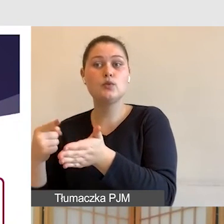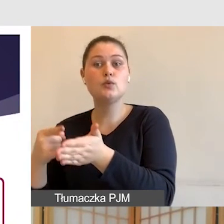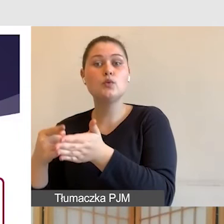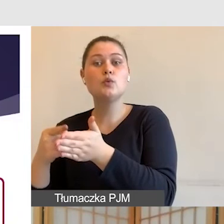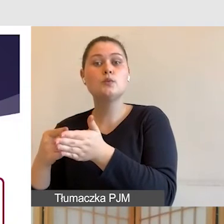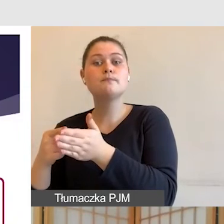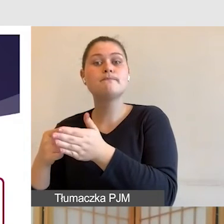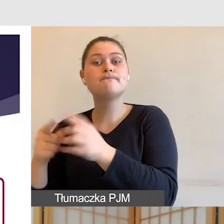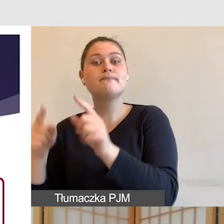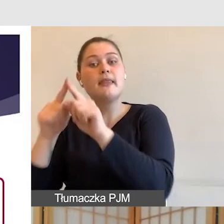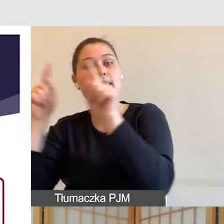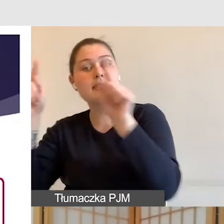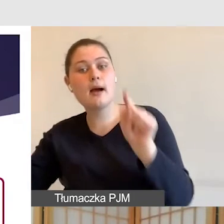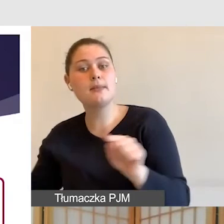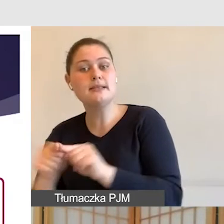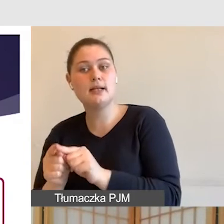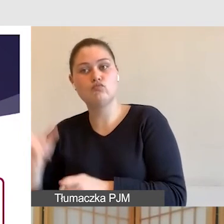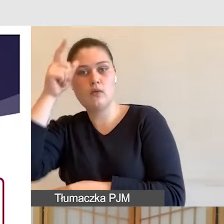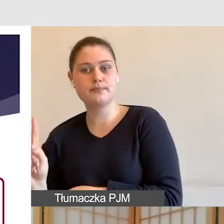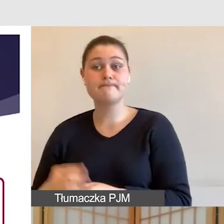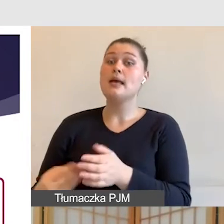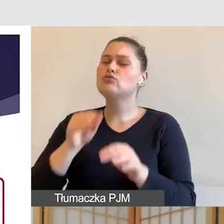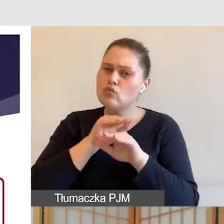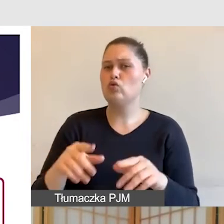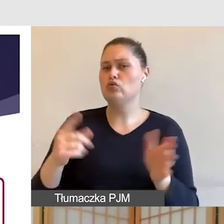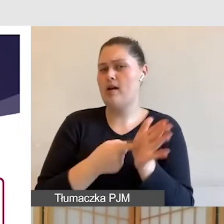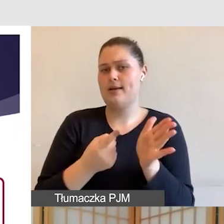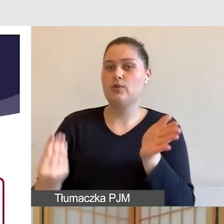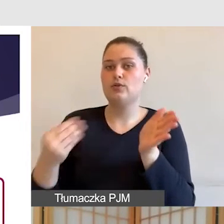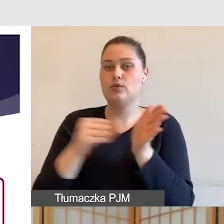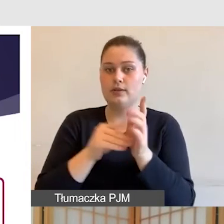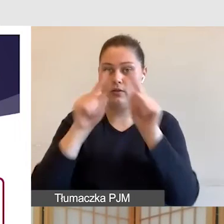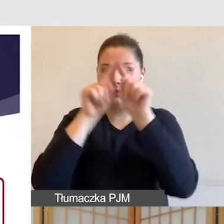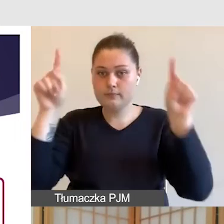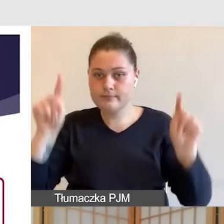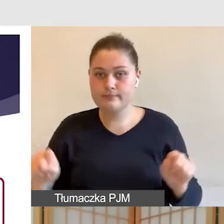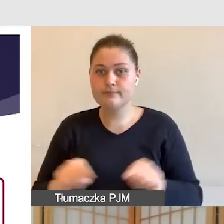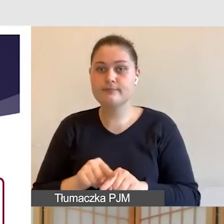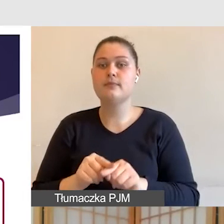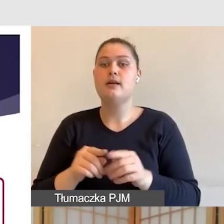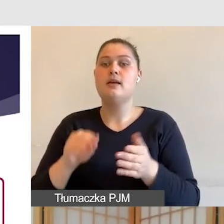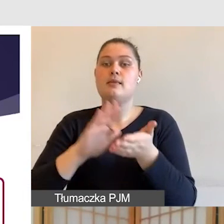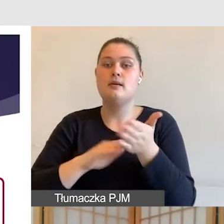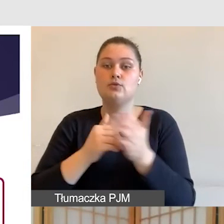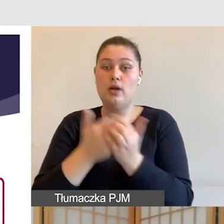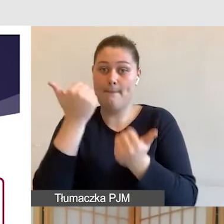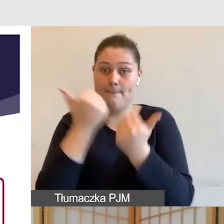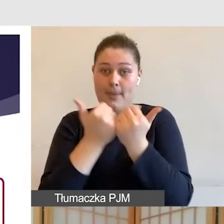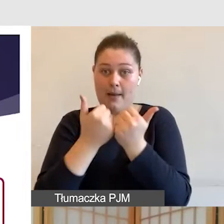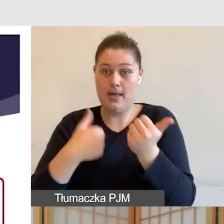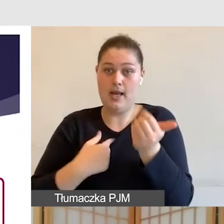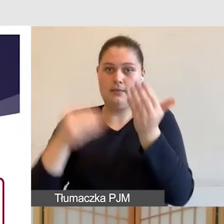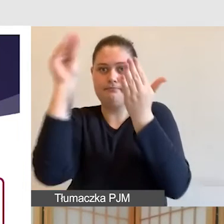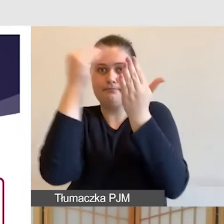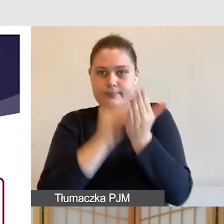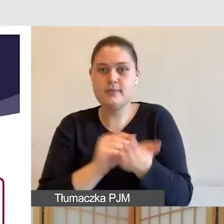jak flipcharty albo zwykła tradycyjna tablica, na której piszemy kredo. Jest to biała tablica, na której piszemy